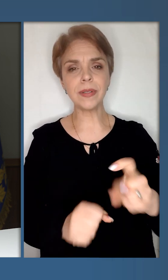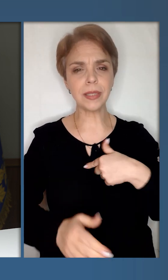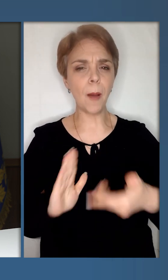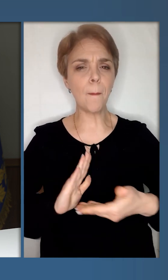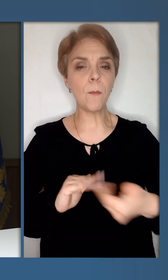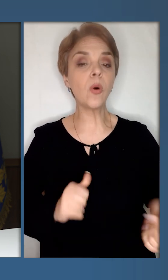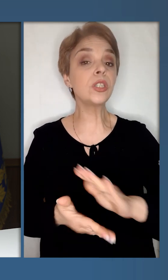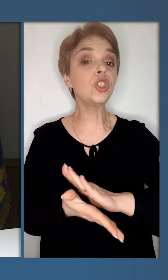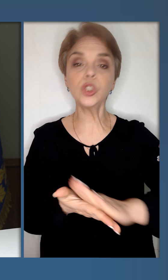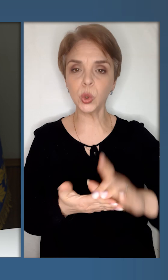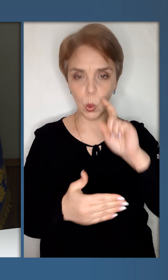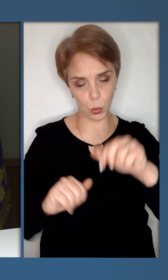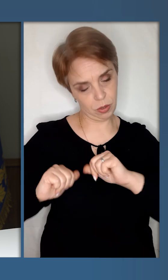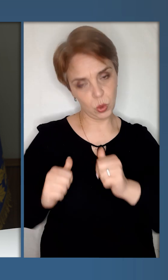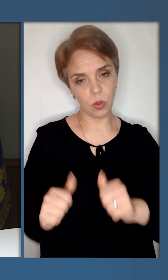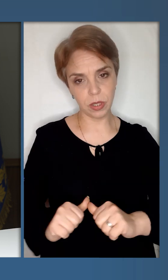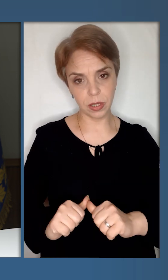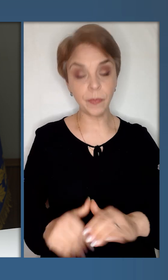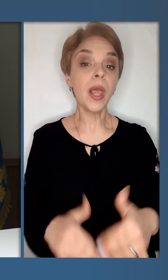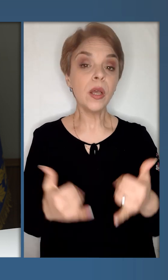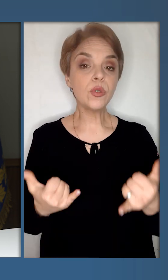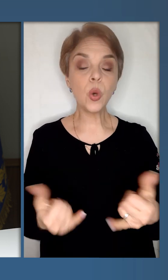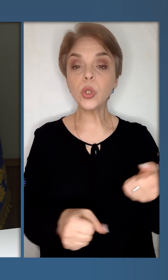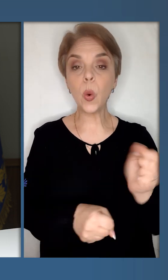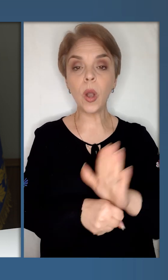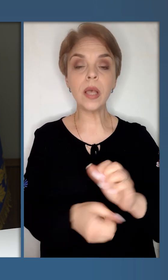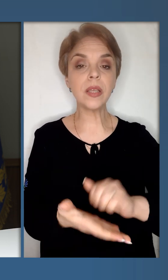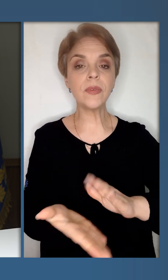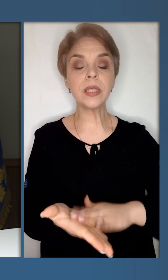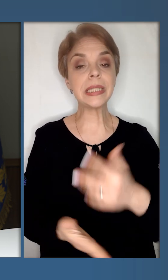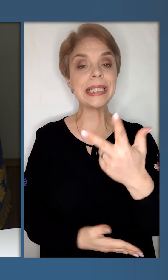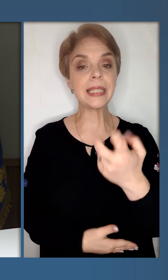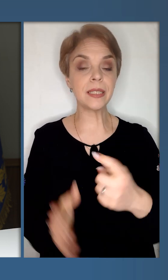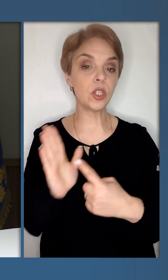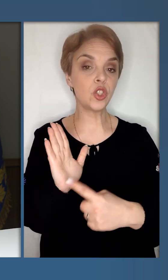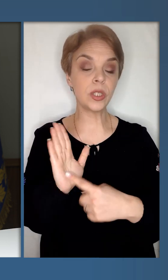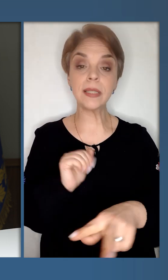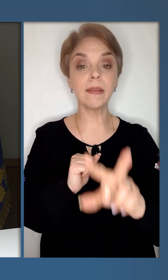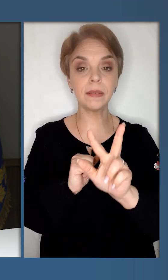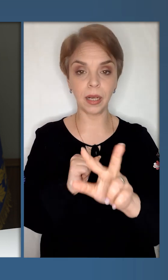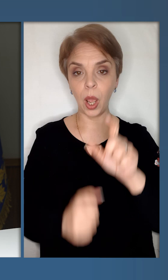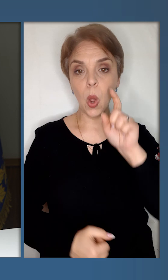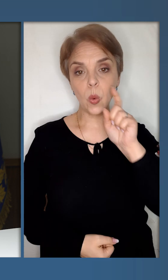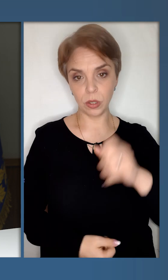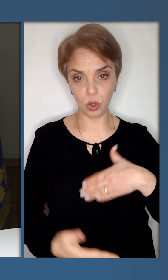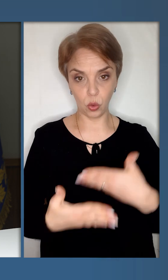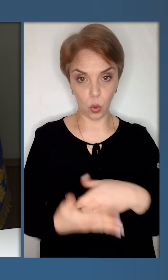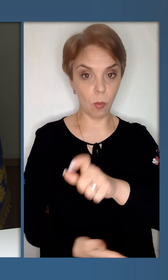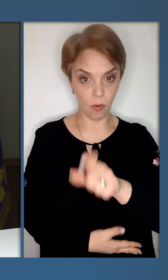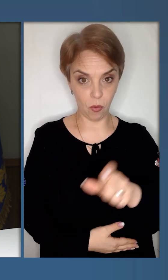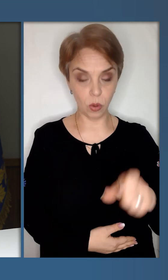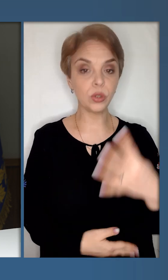покликом чистого українського серця. Сьогоднішніми указами відзначив 363 українських